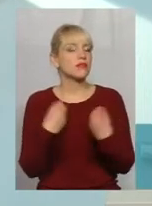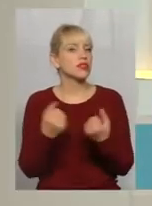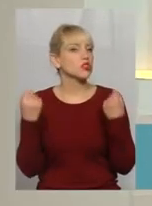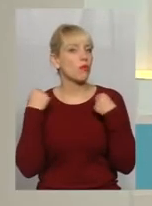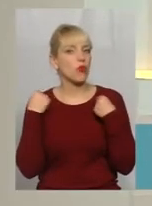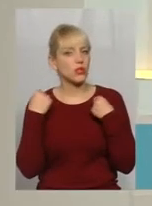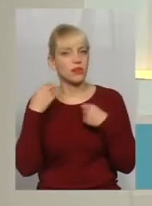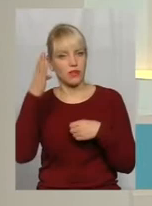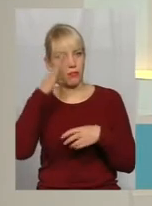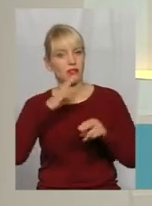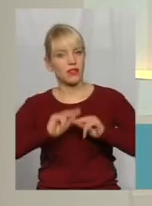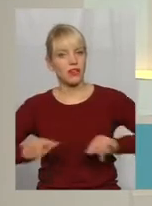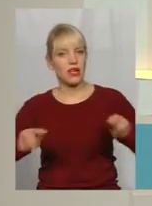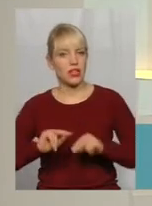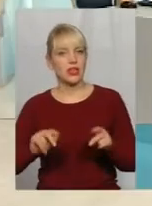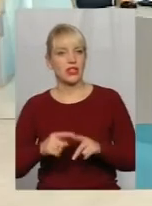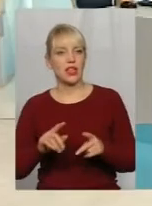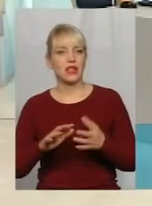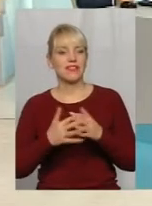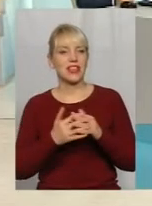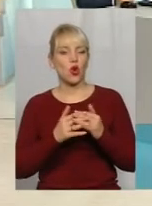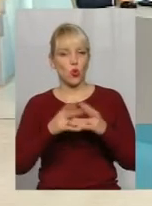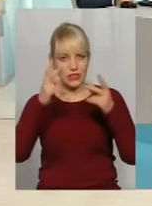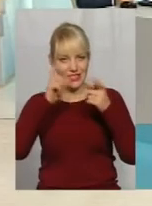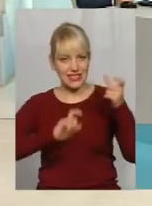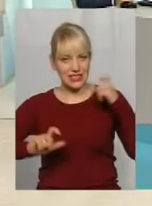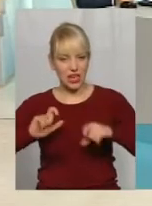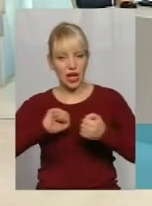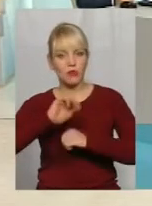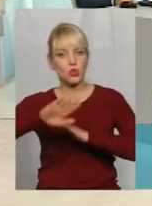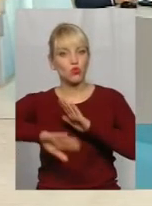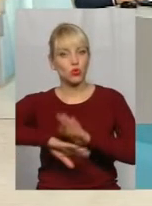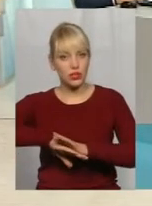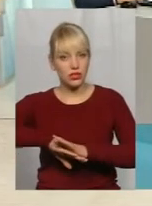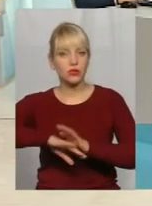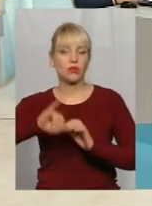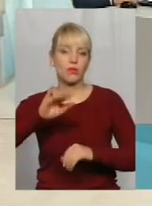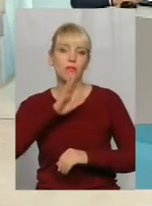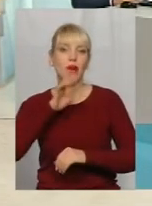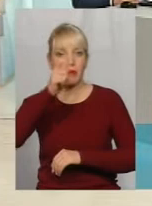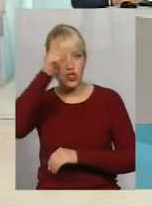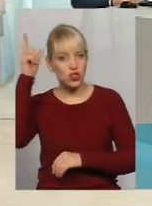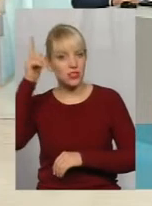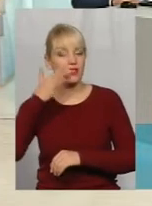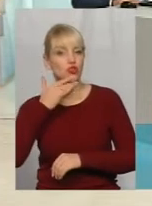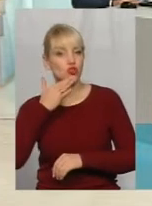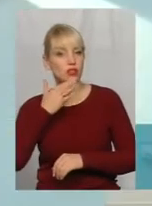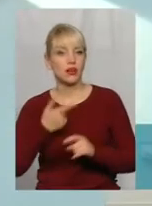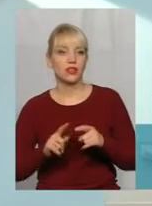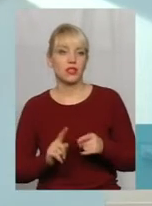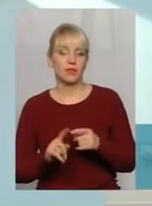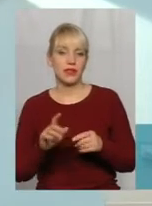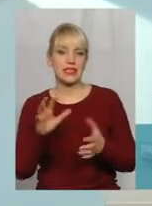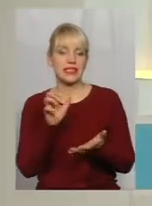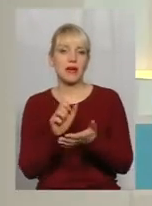викладали в сільхозінституті Кам'янець-Подійському, мама чешка по національності, дискоболка, майстер